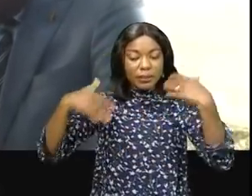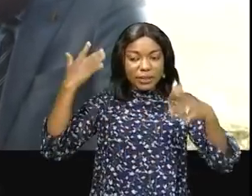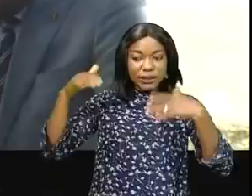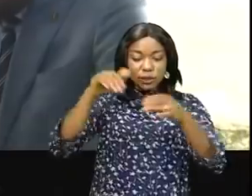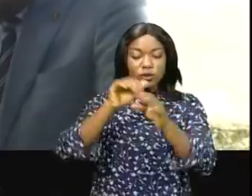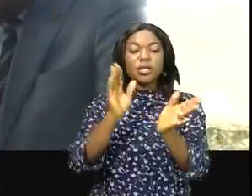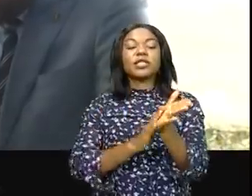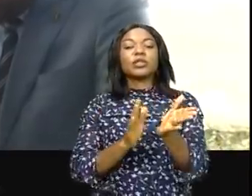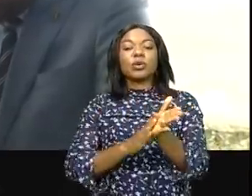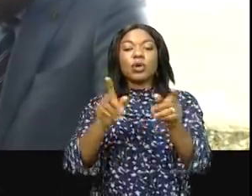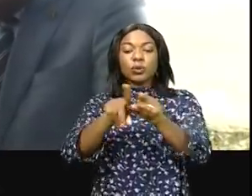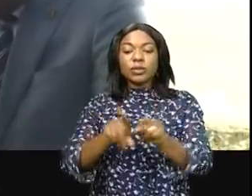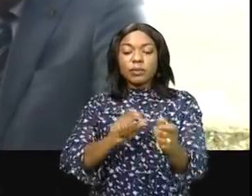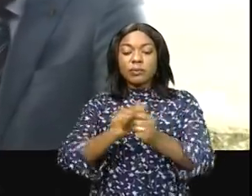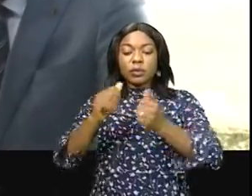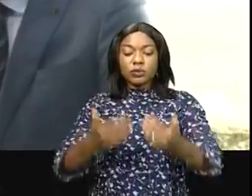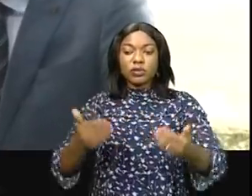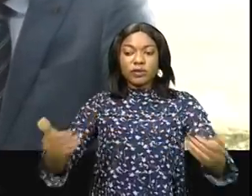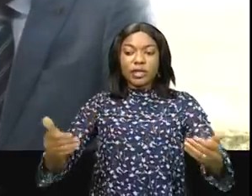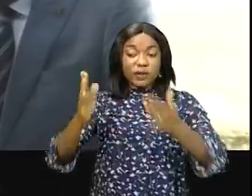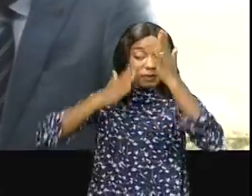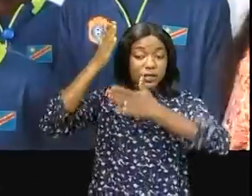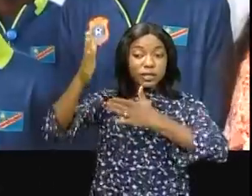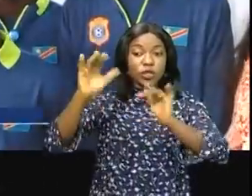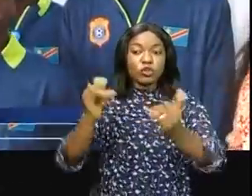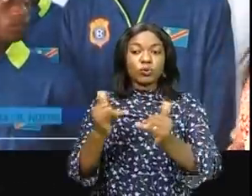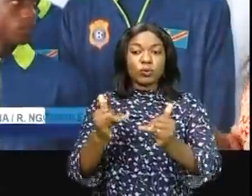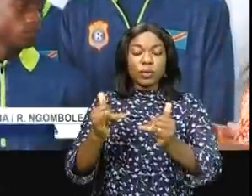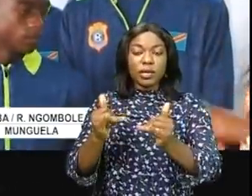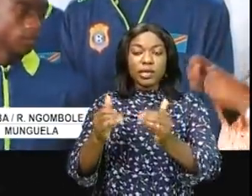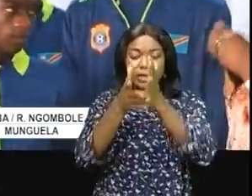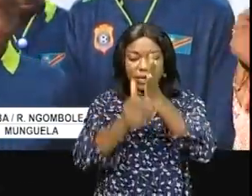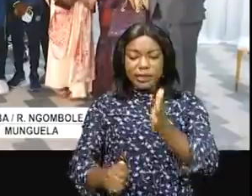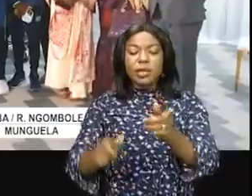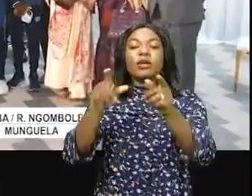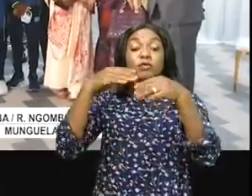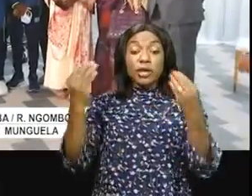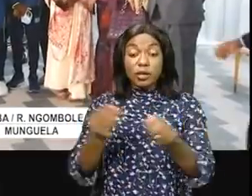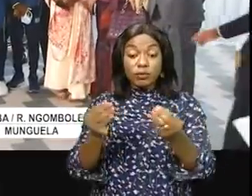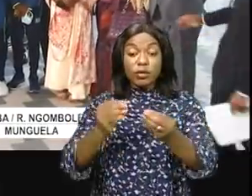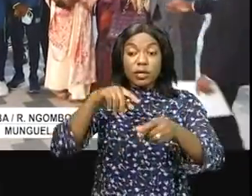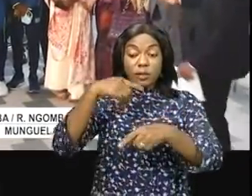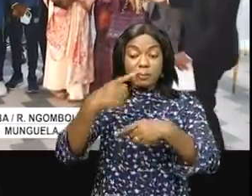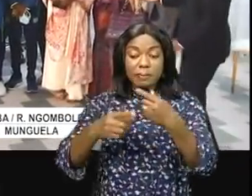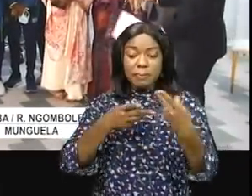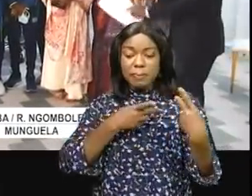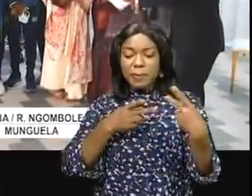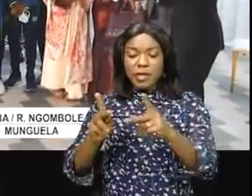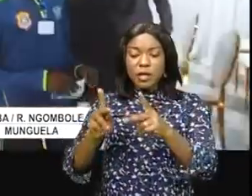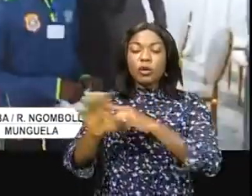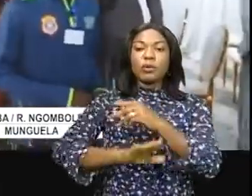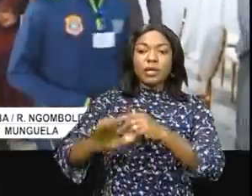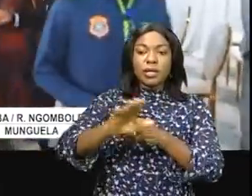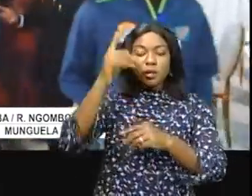scolaire par nos enfants futurs joueurs professionnels. Ce championnat permettra au pays de mieux identifier et